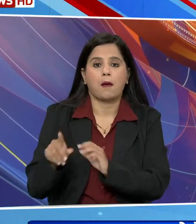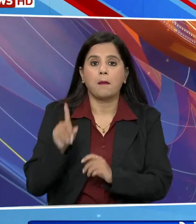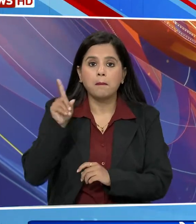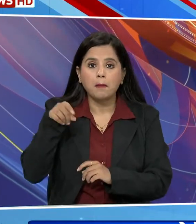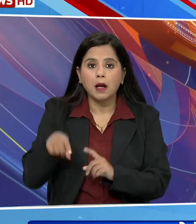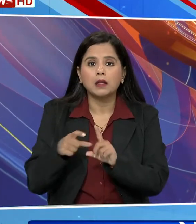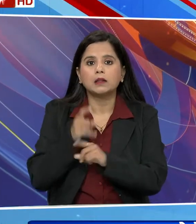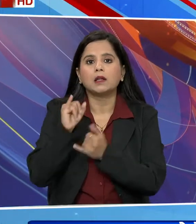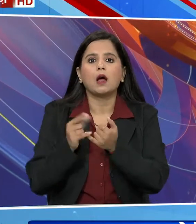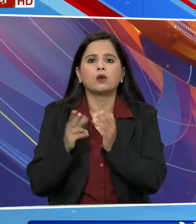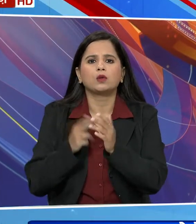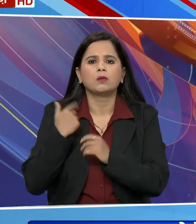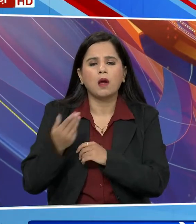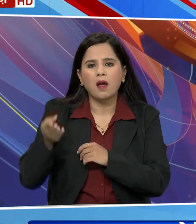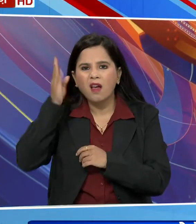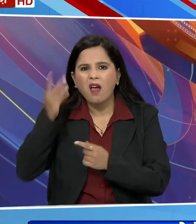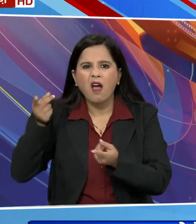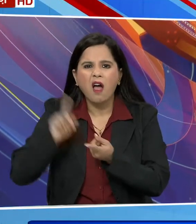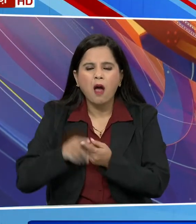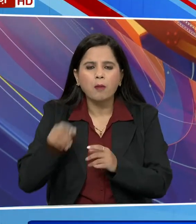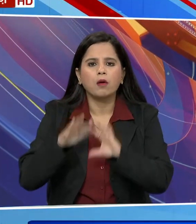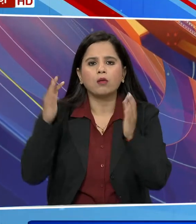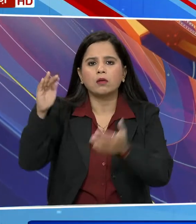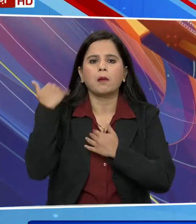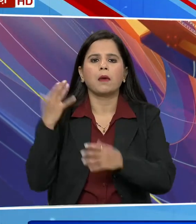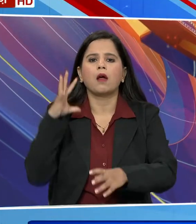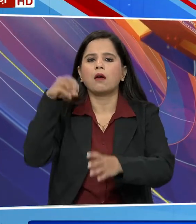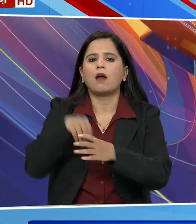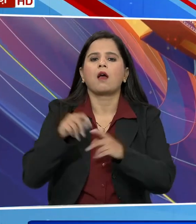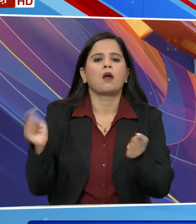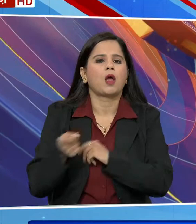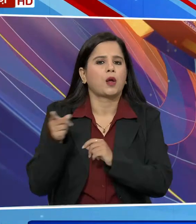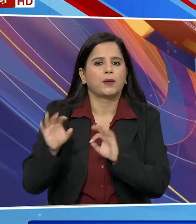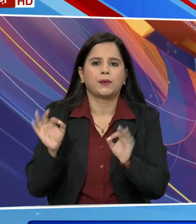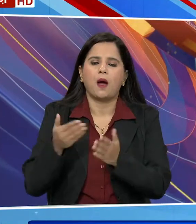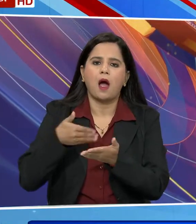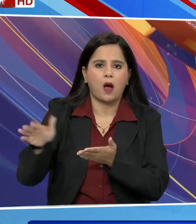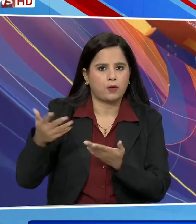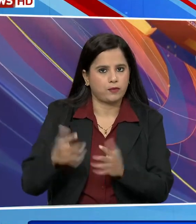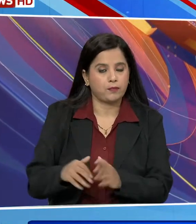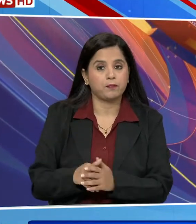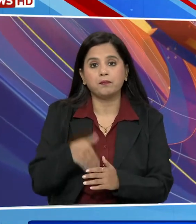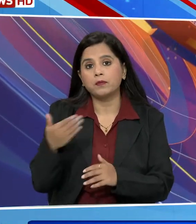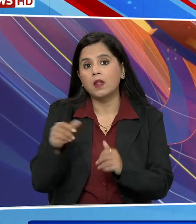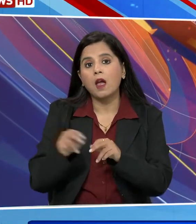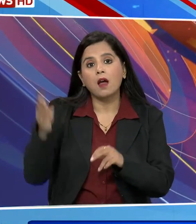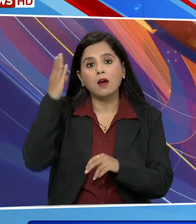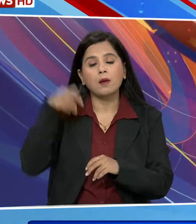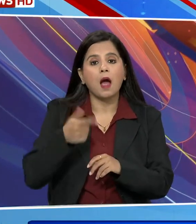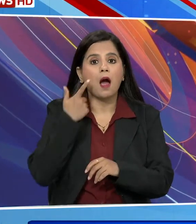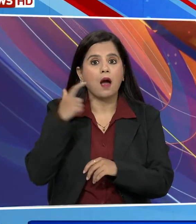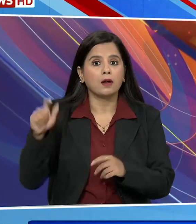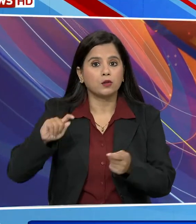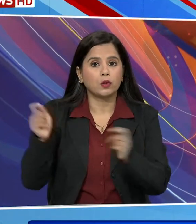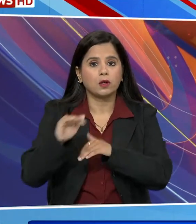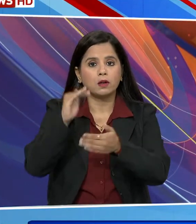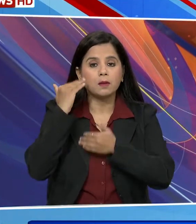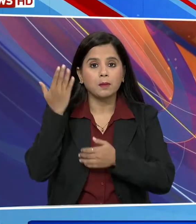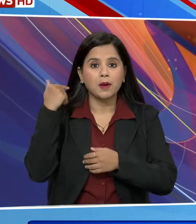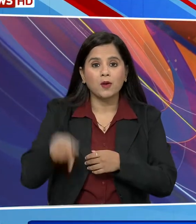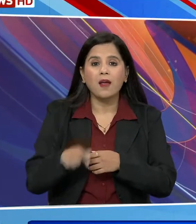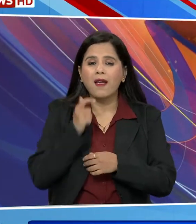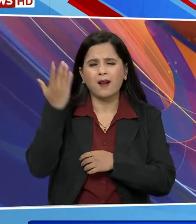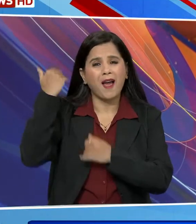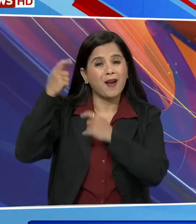दासुन शुलना का चोट के चलते विश्व कप से बाहर हो गए है और अफगानिस्तान ने आइसे सी क्रिकेट विश्व कप में गथ विश्व विच्वेता